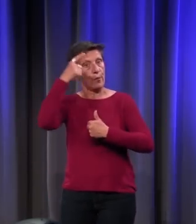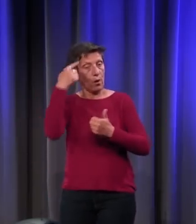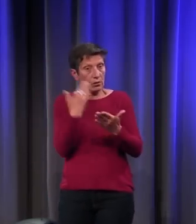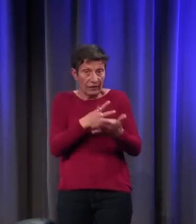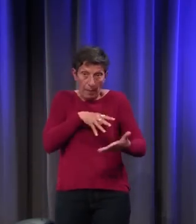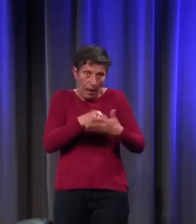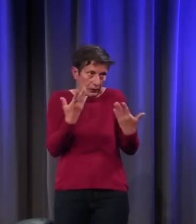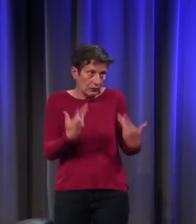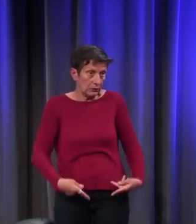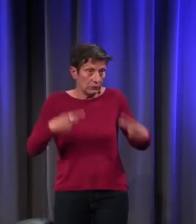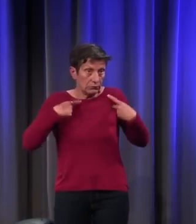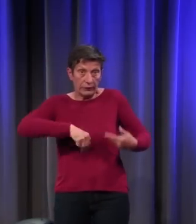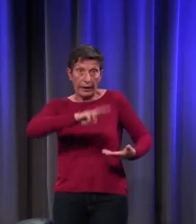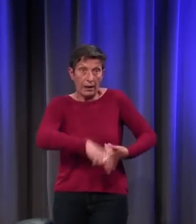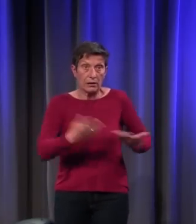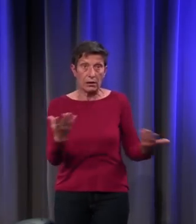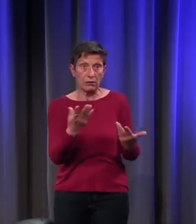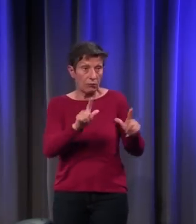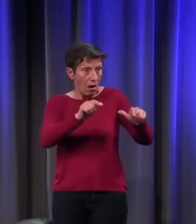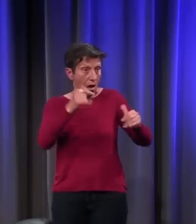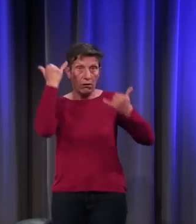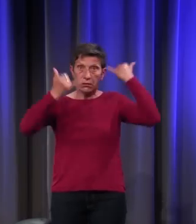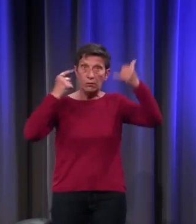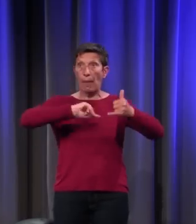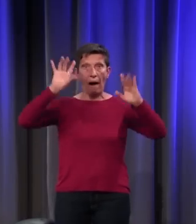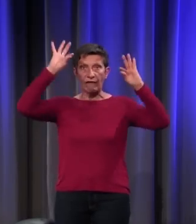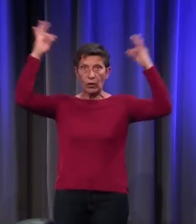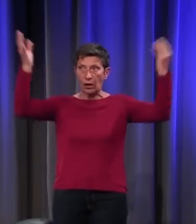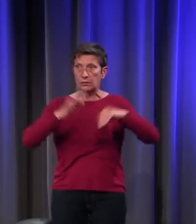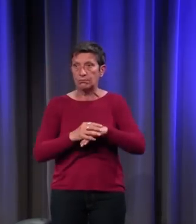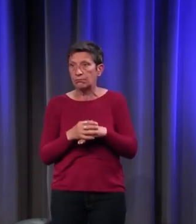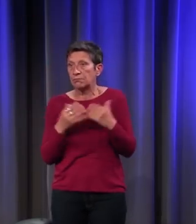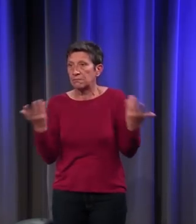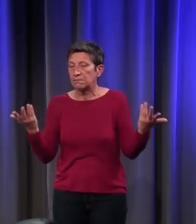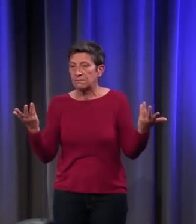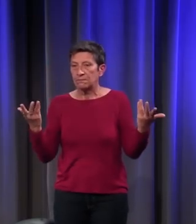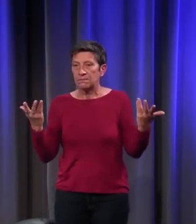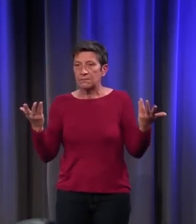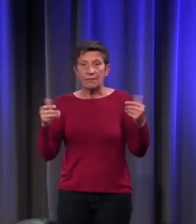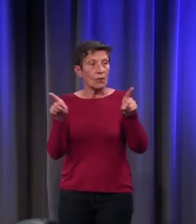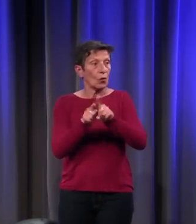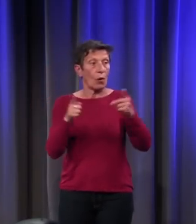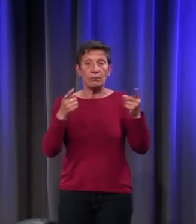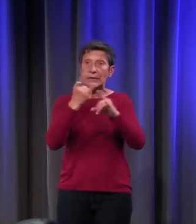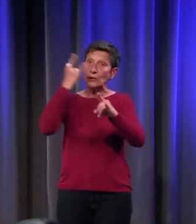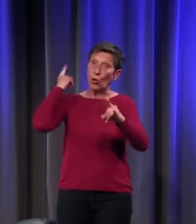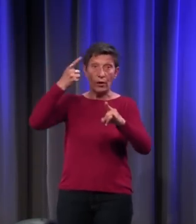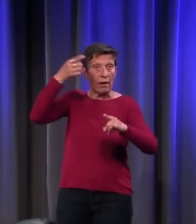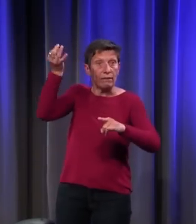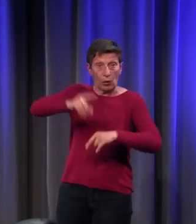réalité. Ça existe. Ce n pas une fantasmagorie née dans le cerveau des historiens.